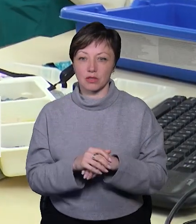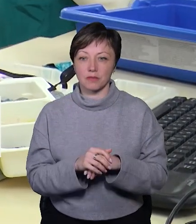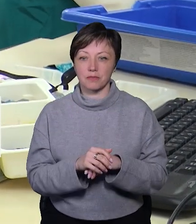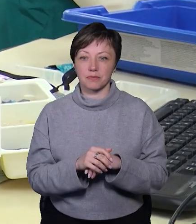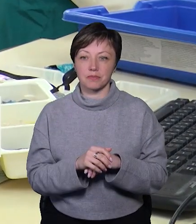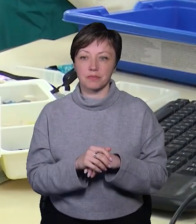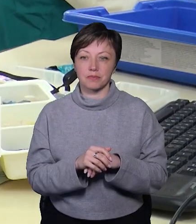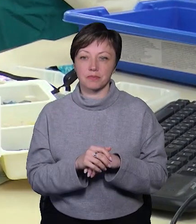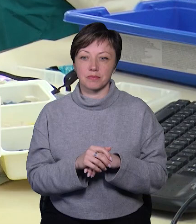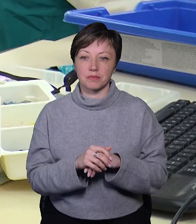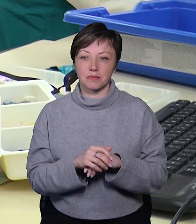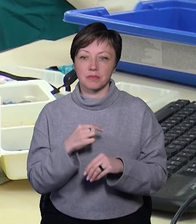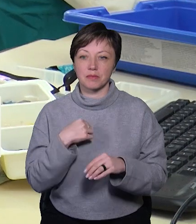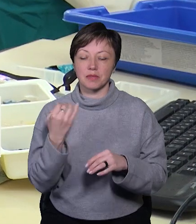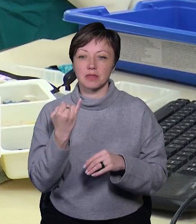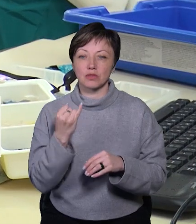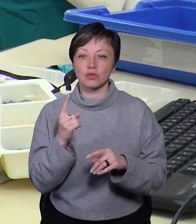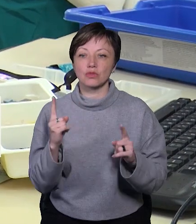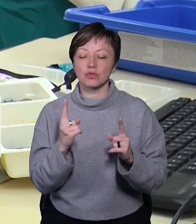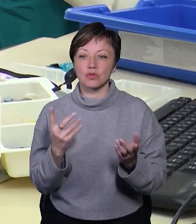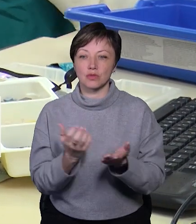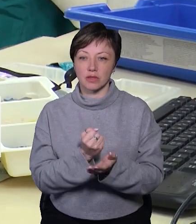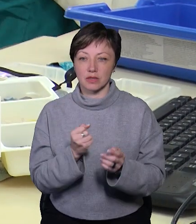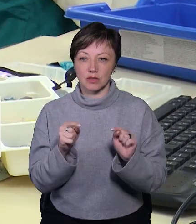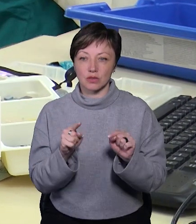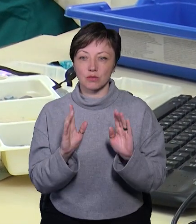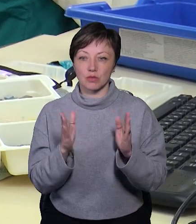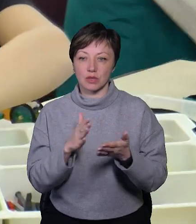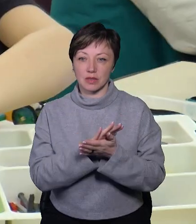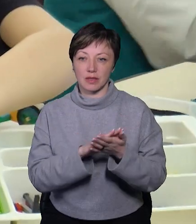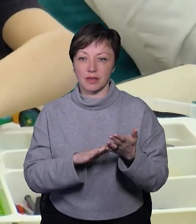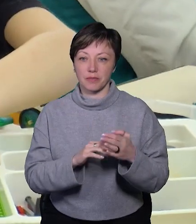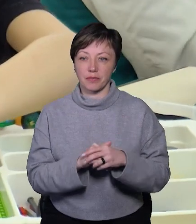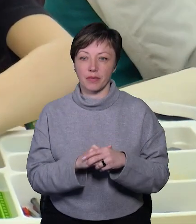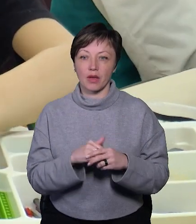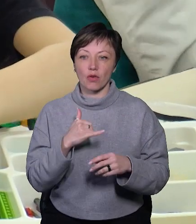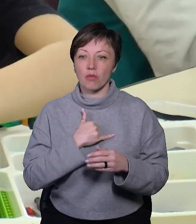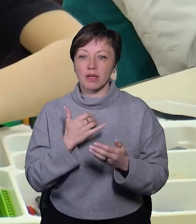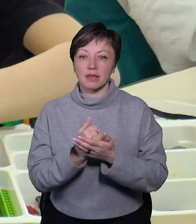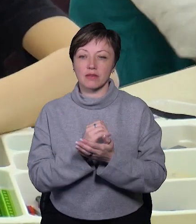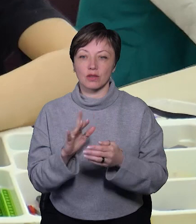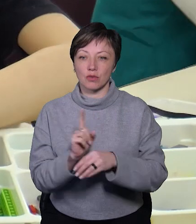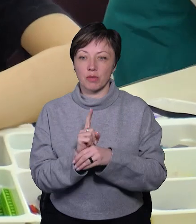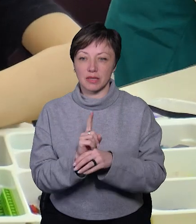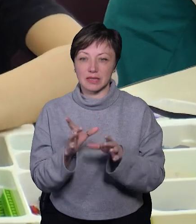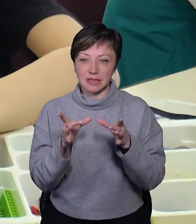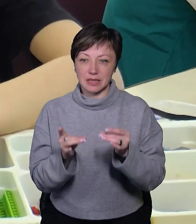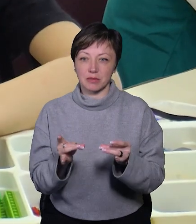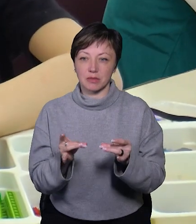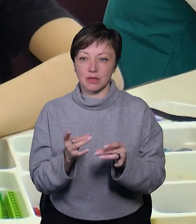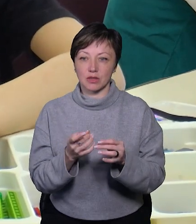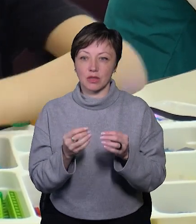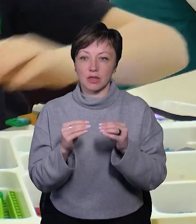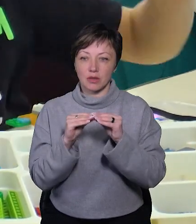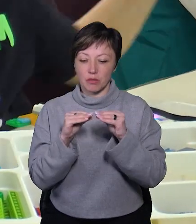мозок і мені цікаво, що зробиться і що буде далі. У мене не виходить, як нормально скріпити дуже